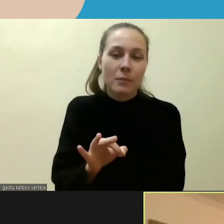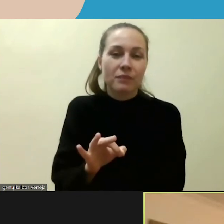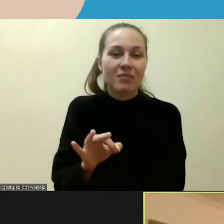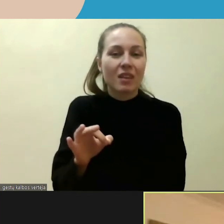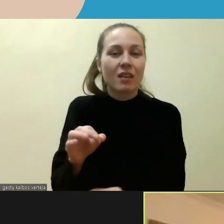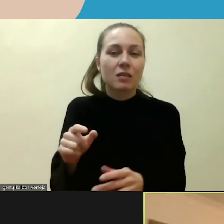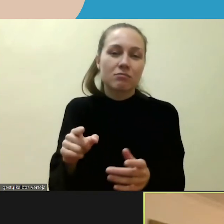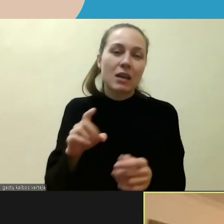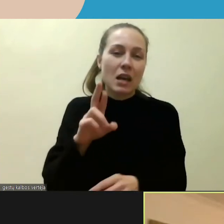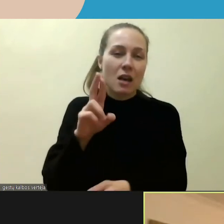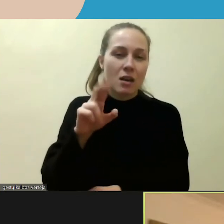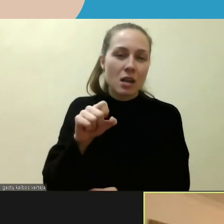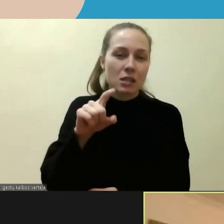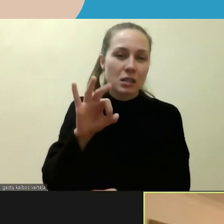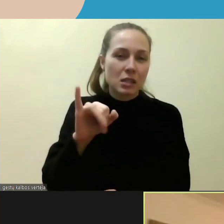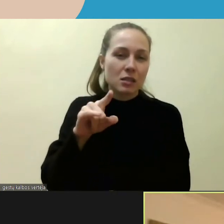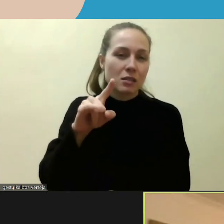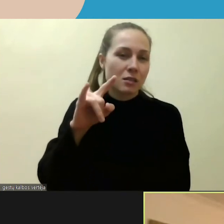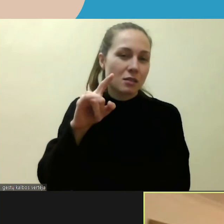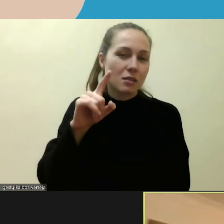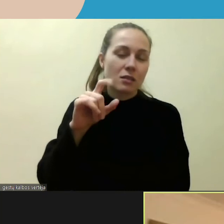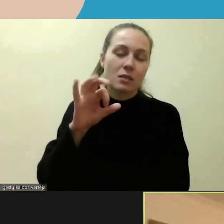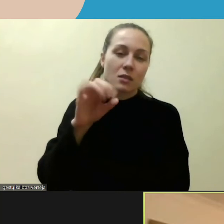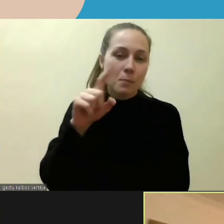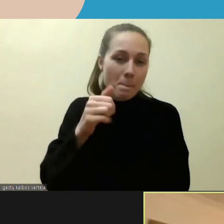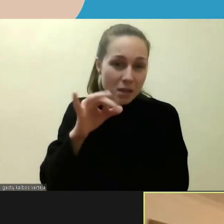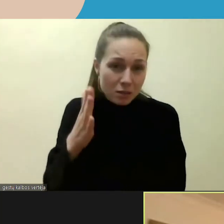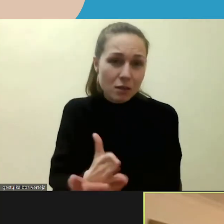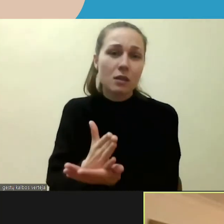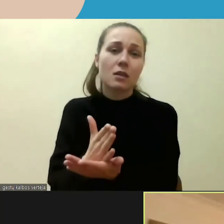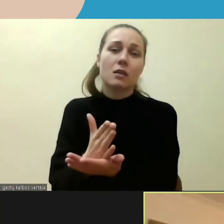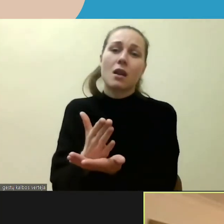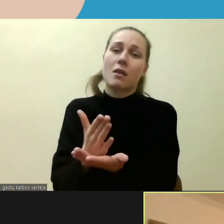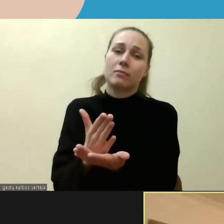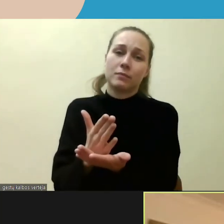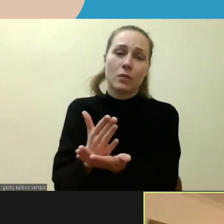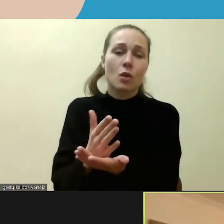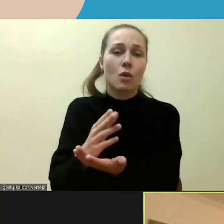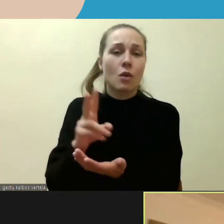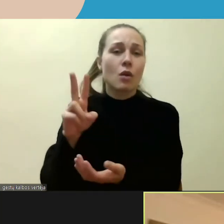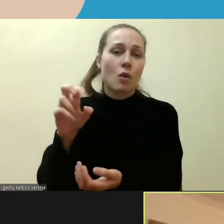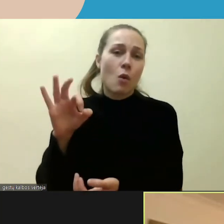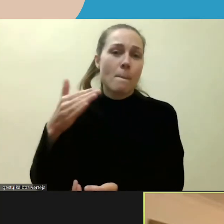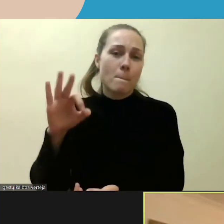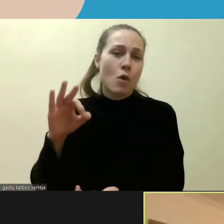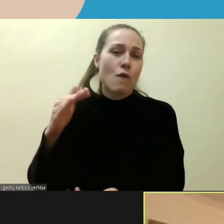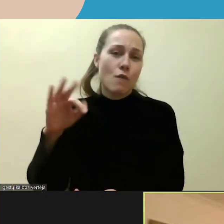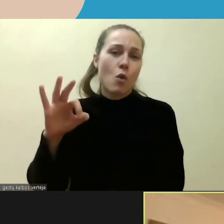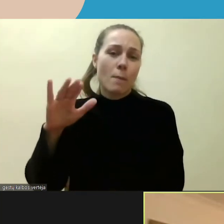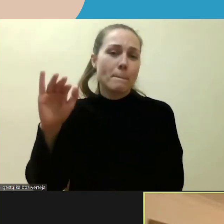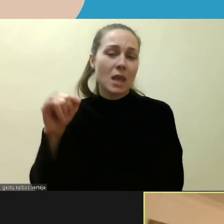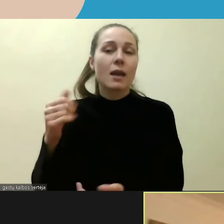rasistinė ir homofobiška. Tai mes taip vadiname tokio valgyklos kultūrą.